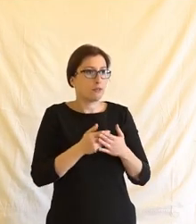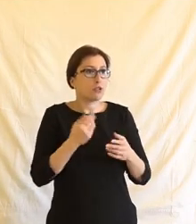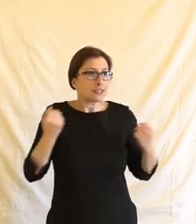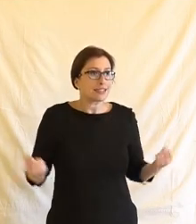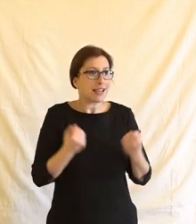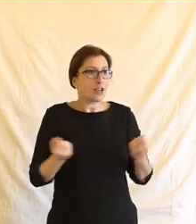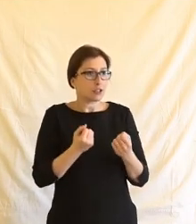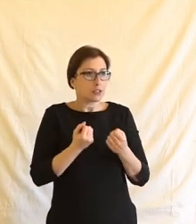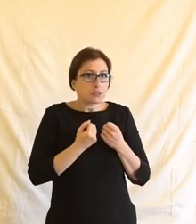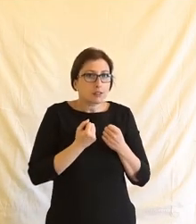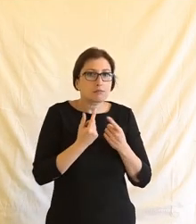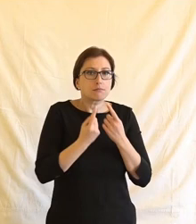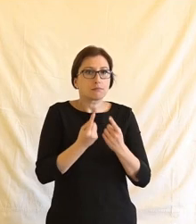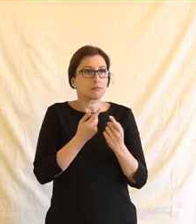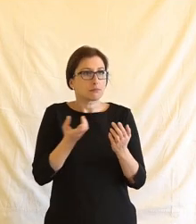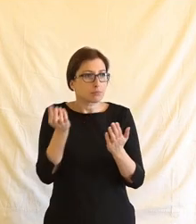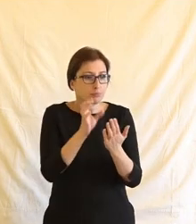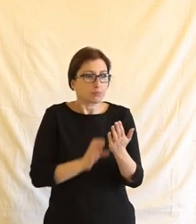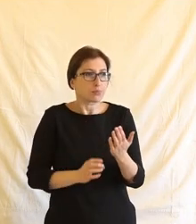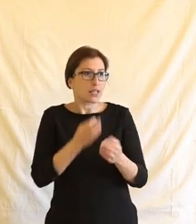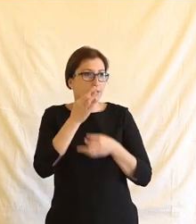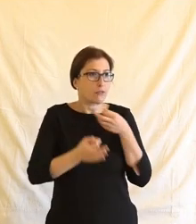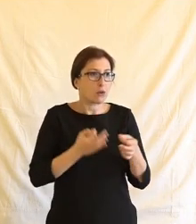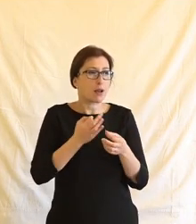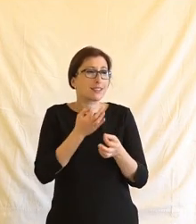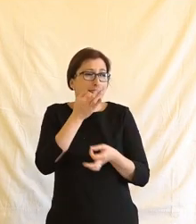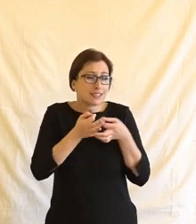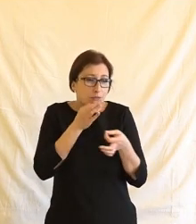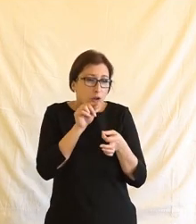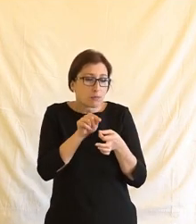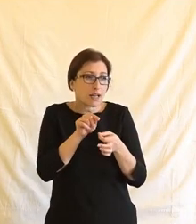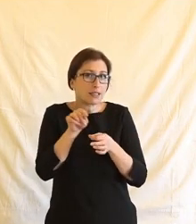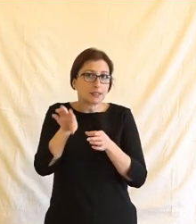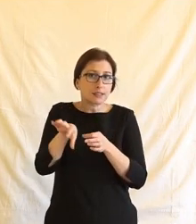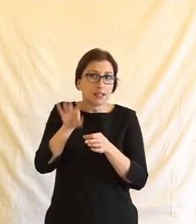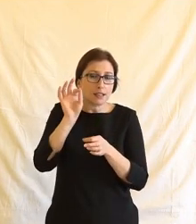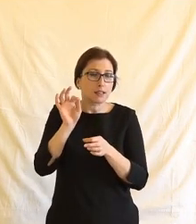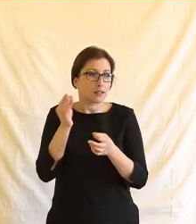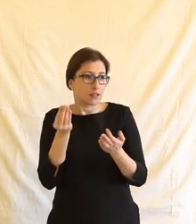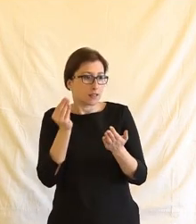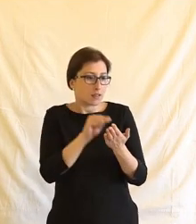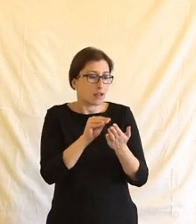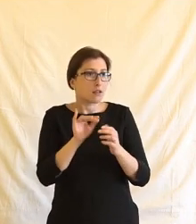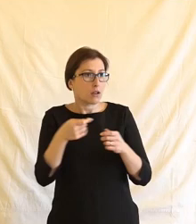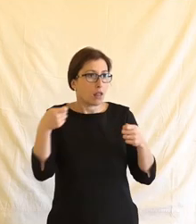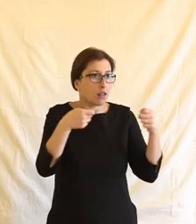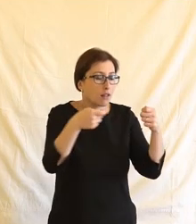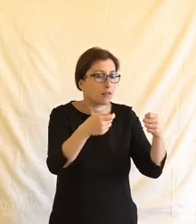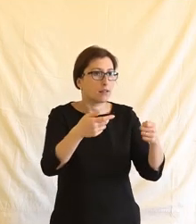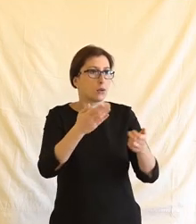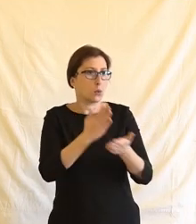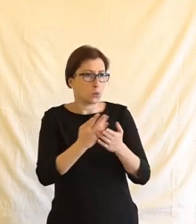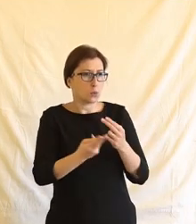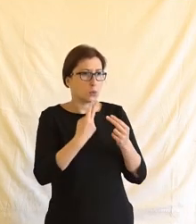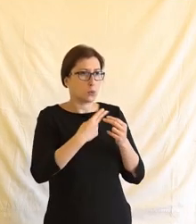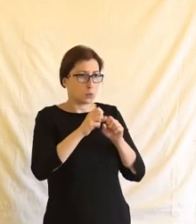o tom, co teda je rozumný a co není. Vzvláště, když data, která vedíte a která zase získáte někde v nějakých vlastních diskuzích,